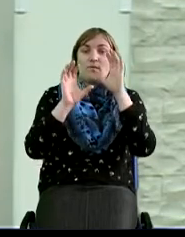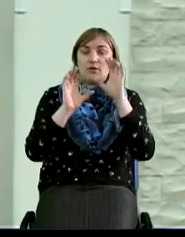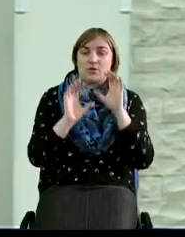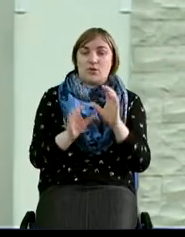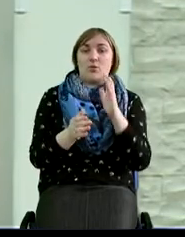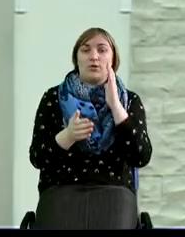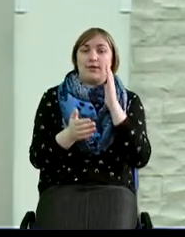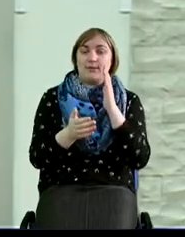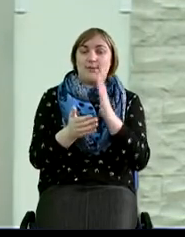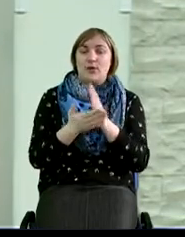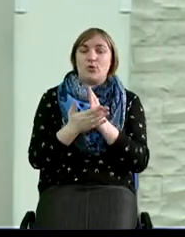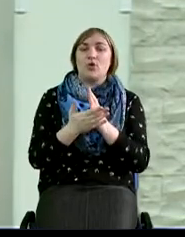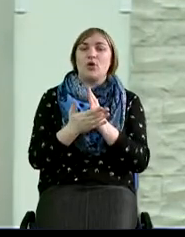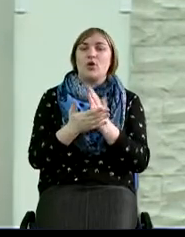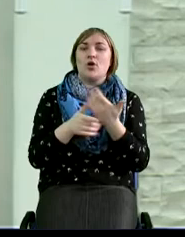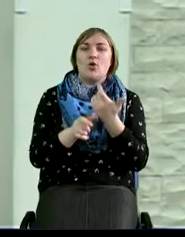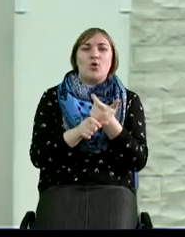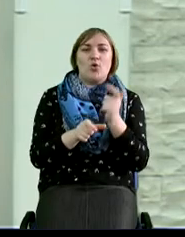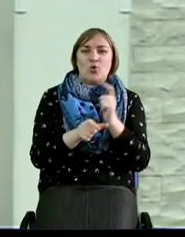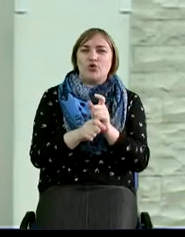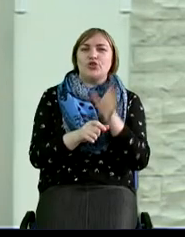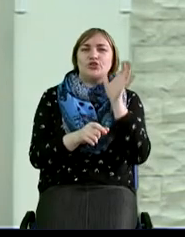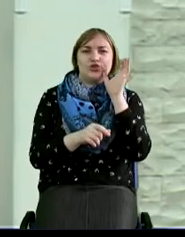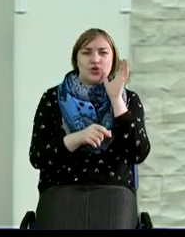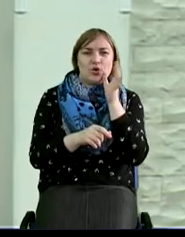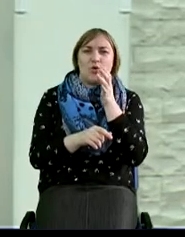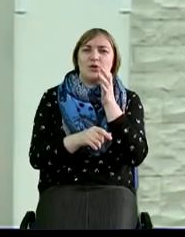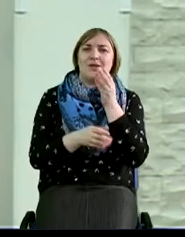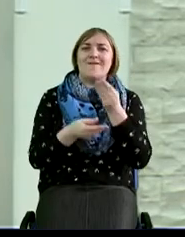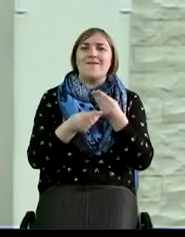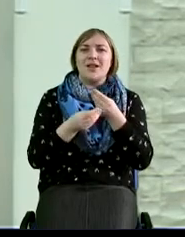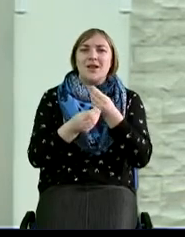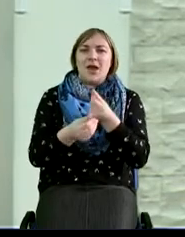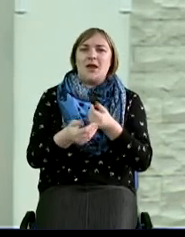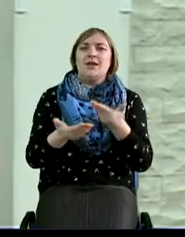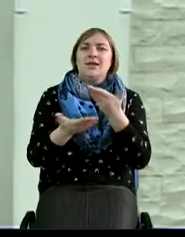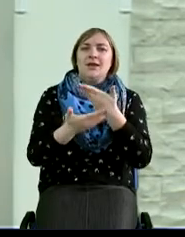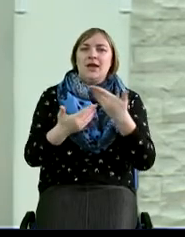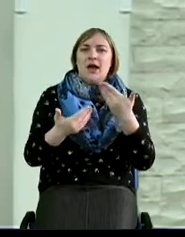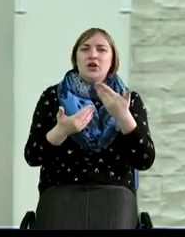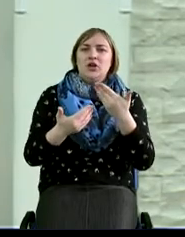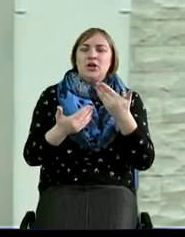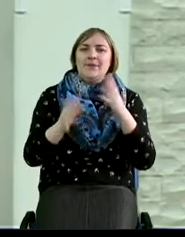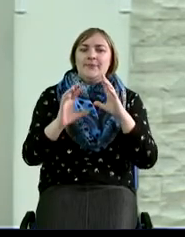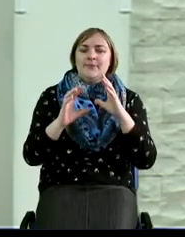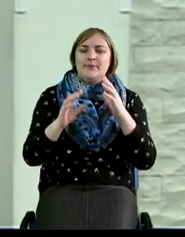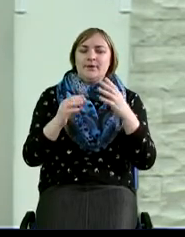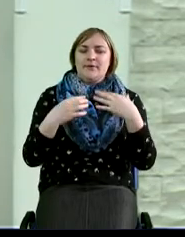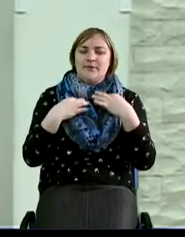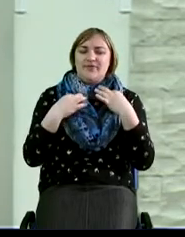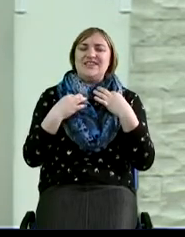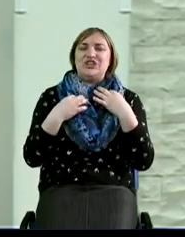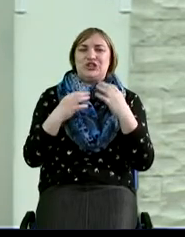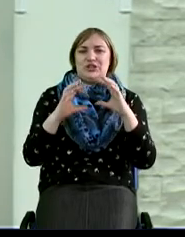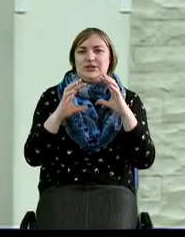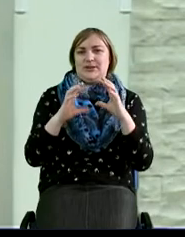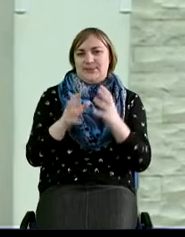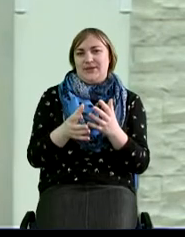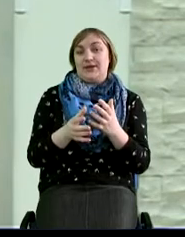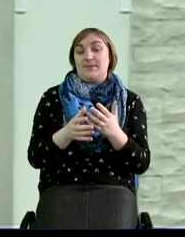очень серьезное, скажем так, влияние на наш материальный, физический мир. И